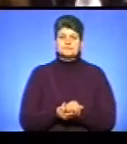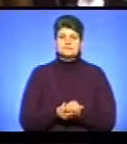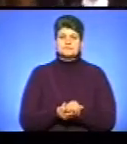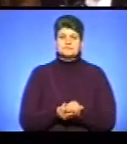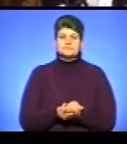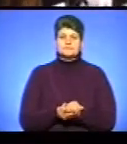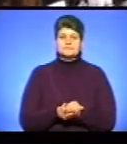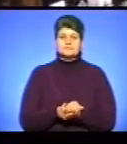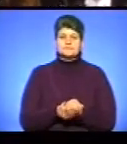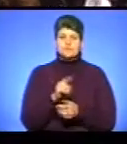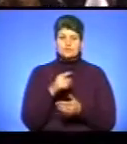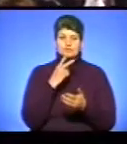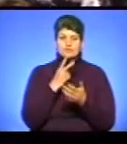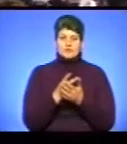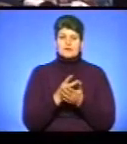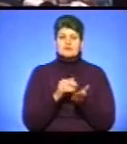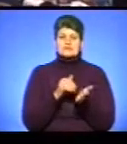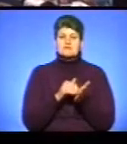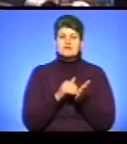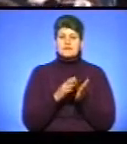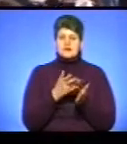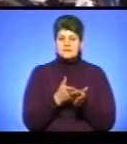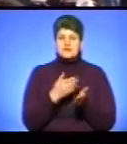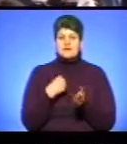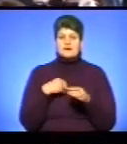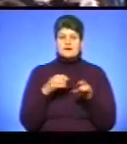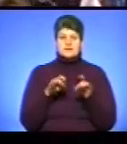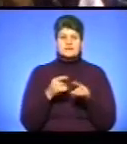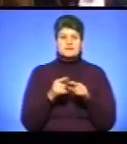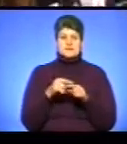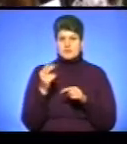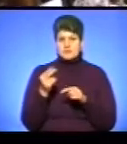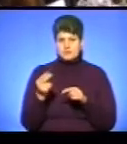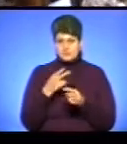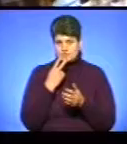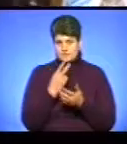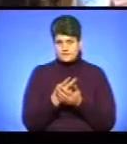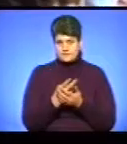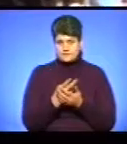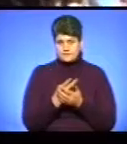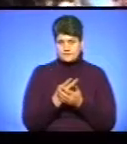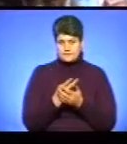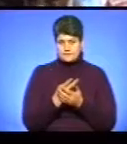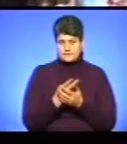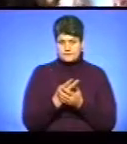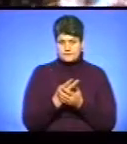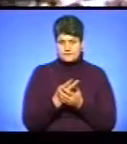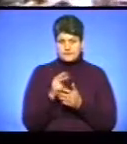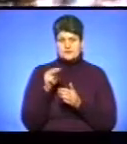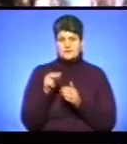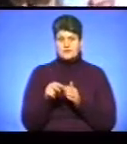Зображено це свиня. Я вирішив оцей малюнок зобразити. Я пройшов